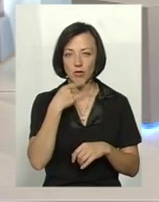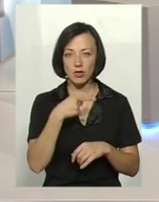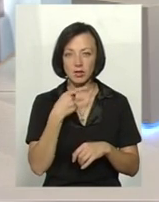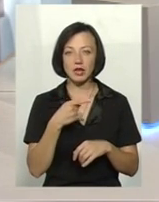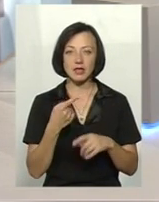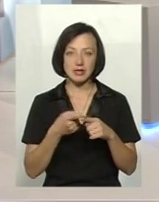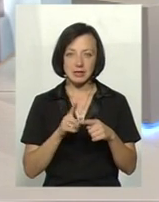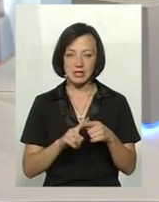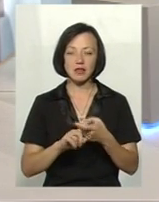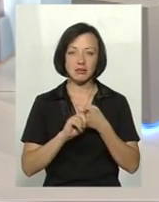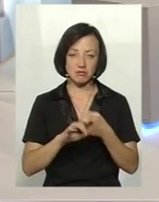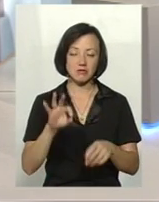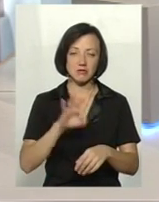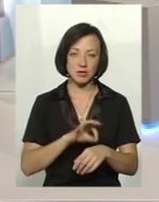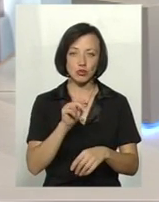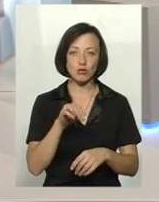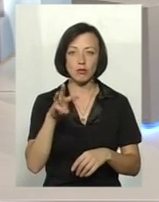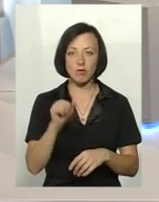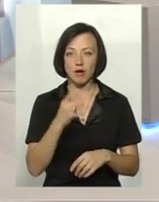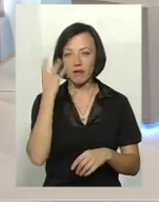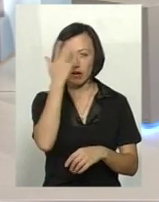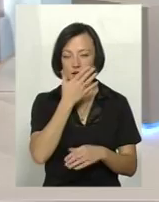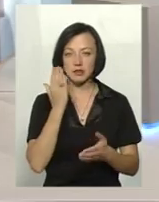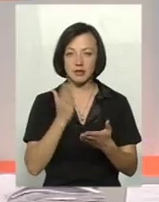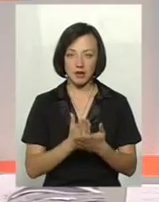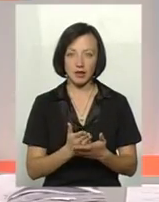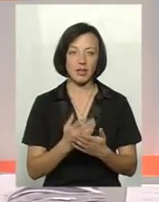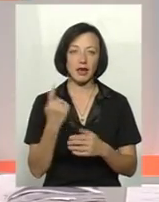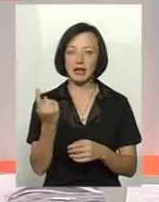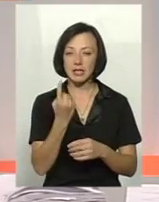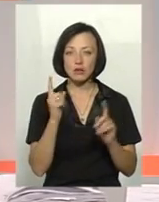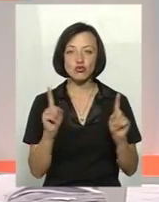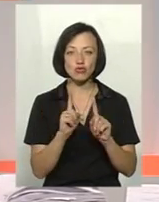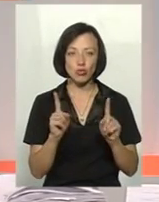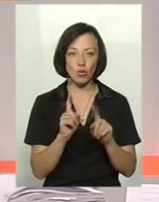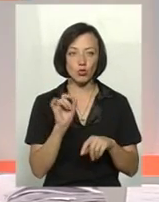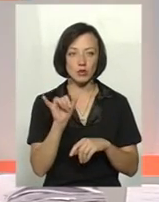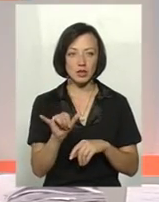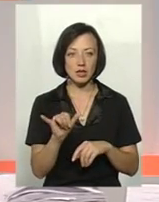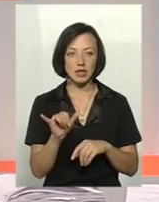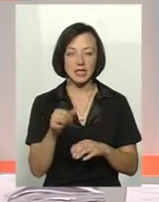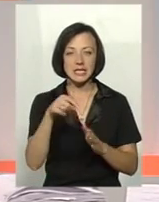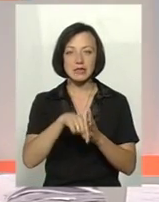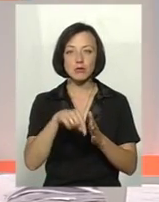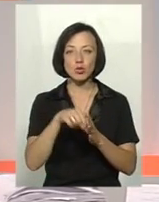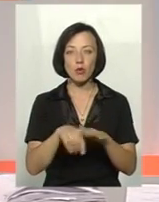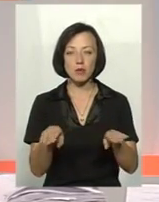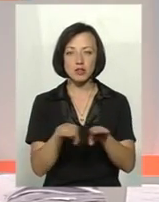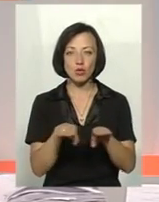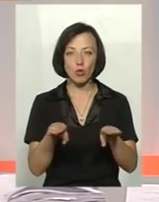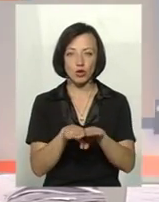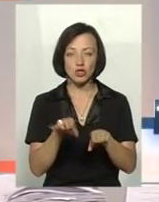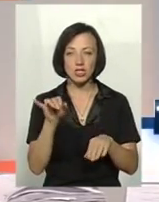класична чума є класичною чумою, а африканська чума свиней є єдине, що в них симптоми схожі,